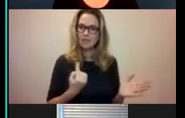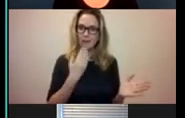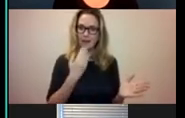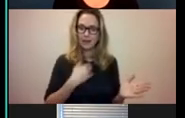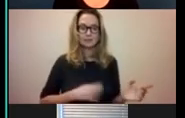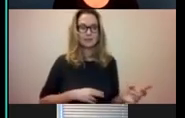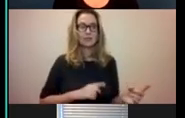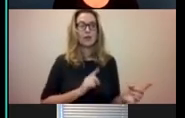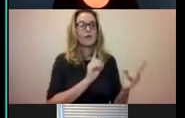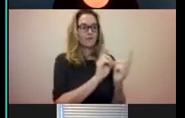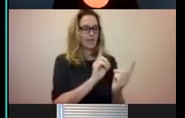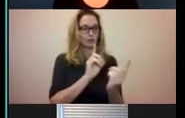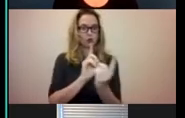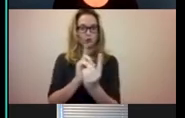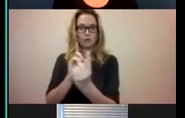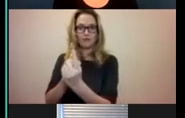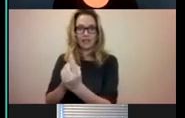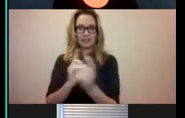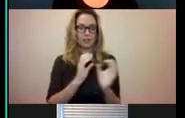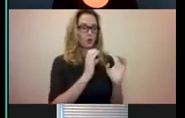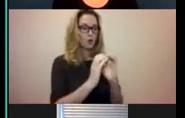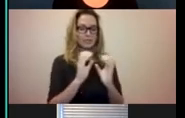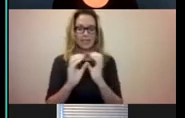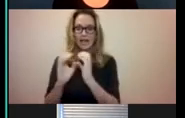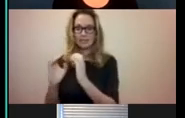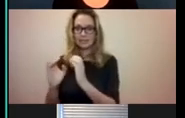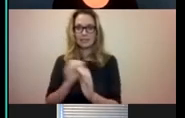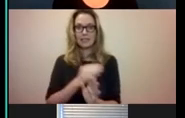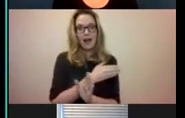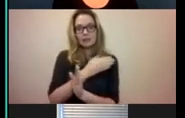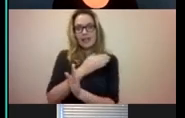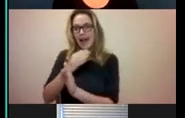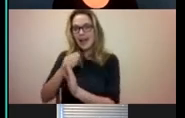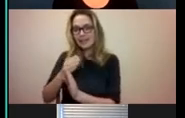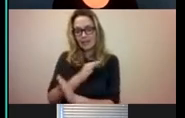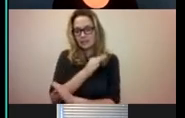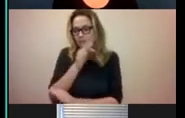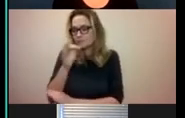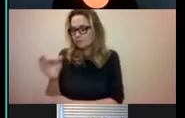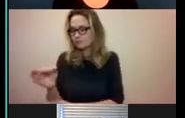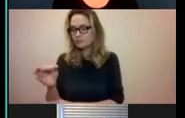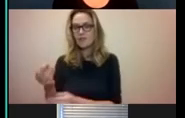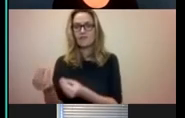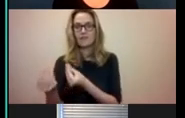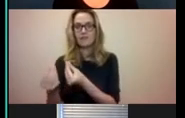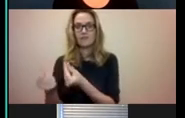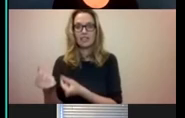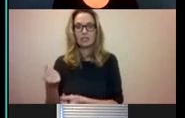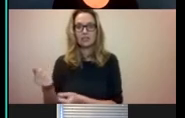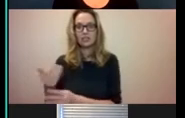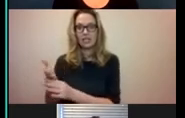Uiteindelijk ben ik in de financiële afdeling terechtgekomen. Daar heb ik dus één persoon die nog boven mij